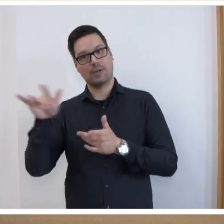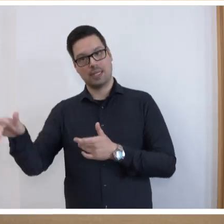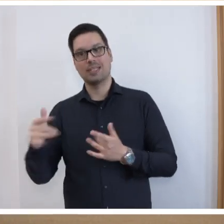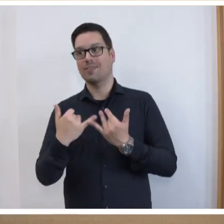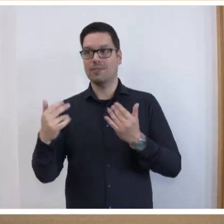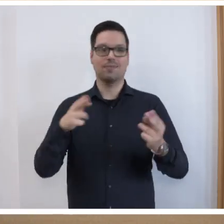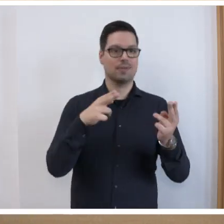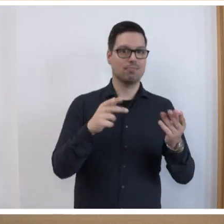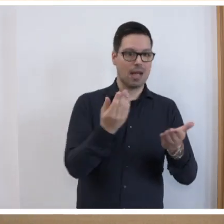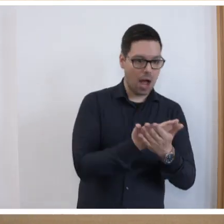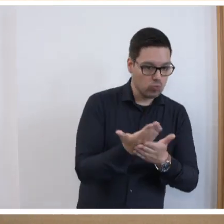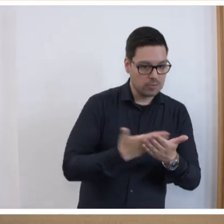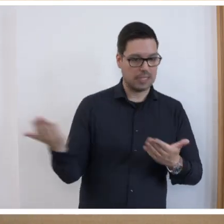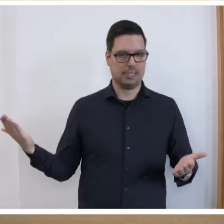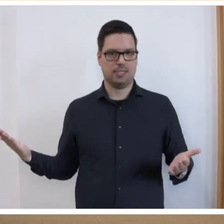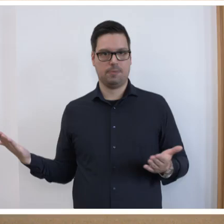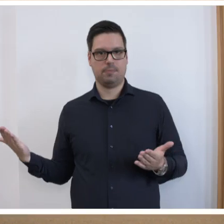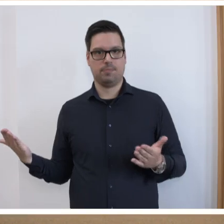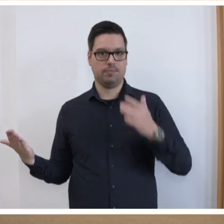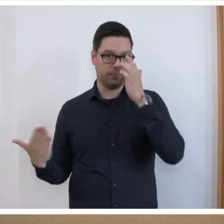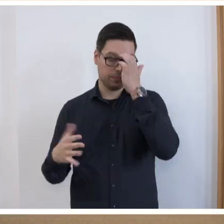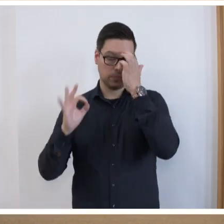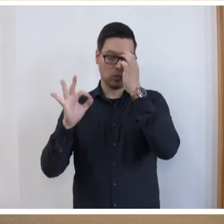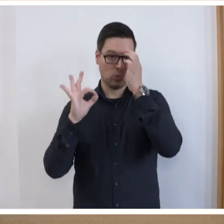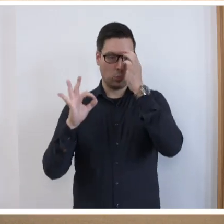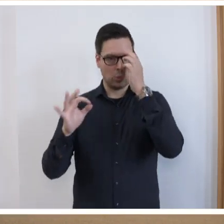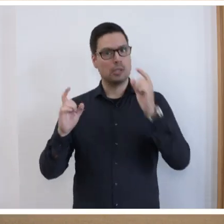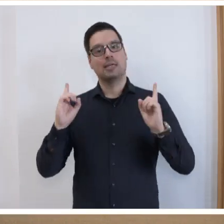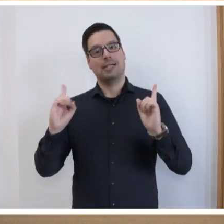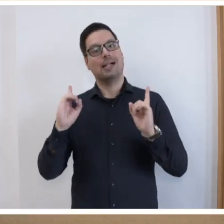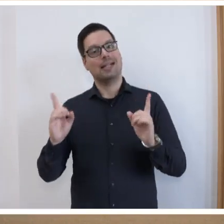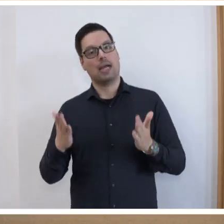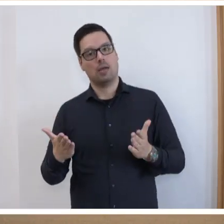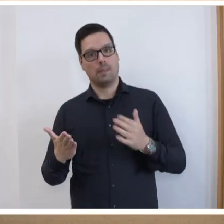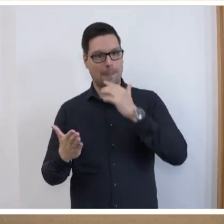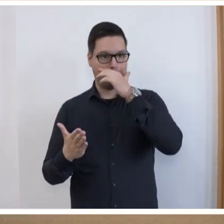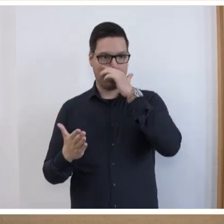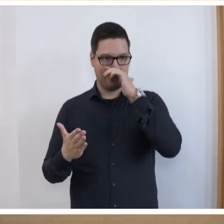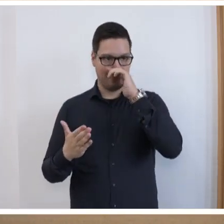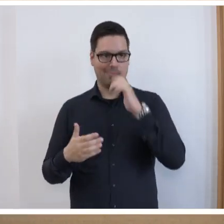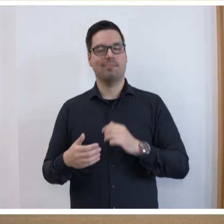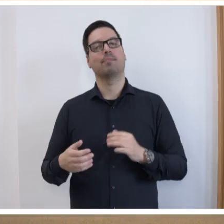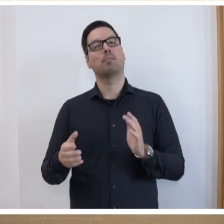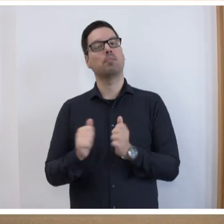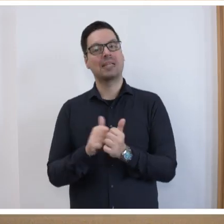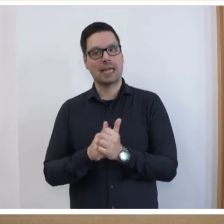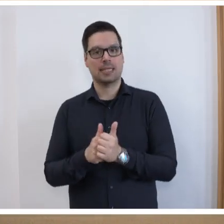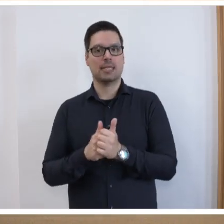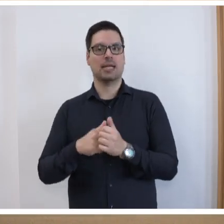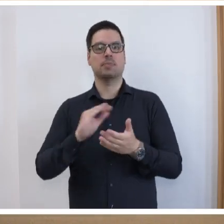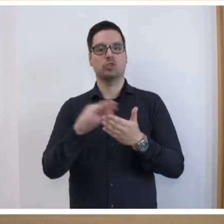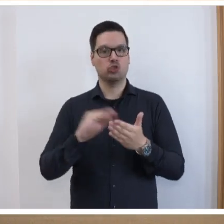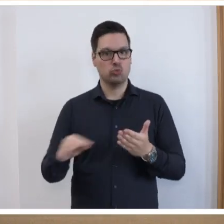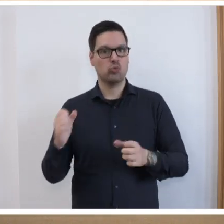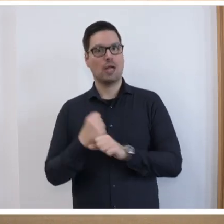entsprechend ausbilden können. Eine gute Lehrkraft macht aus, dass sie im Miteinander mit Schülerinnen und Schülern